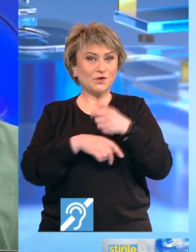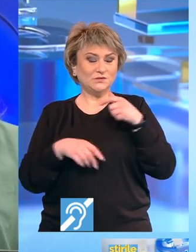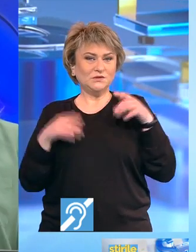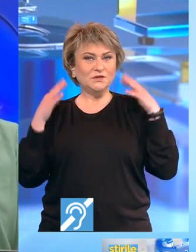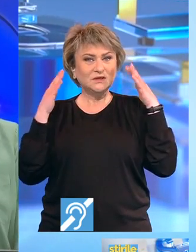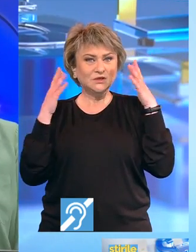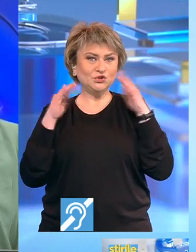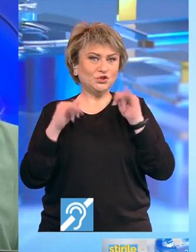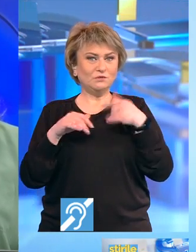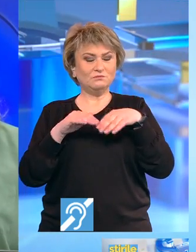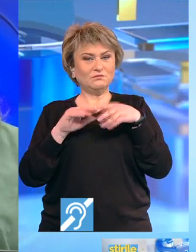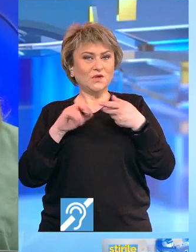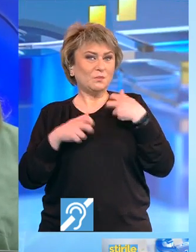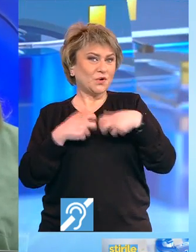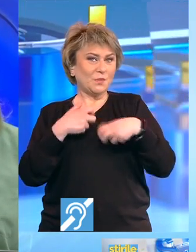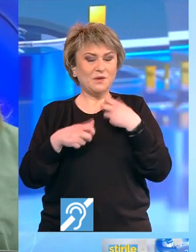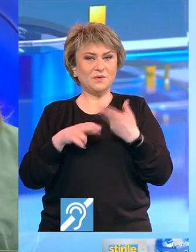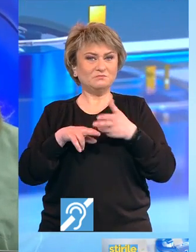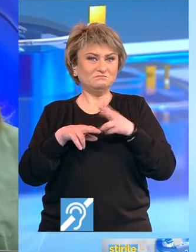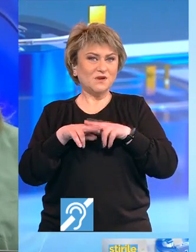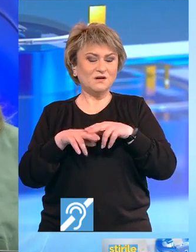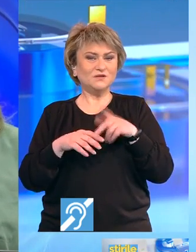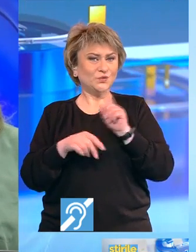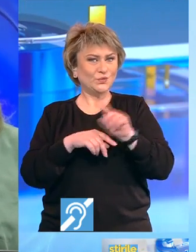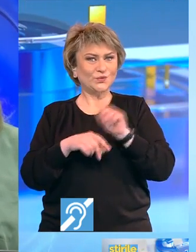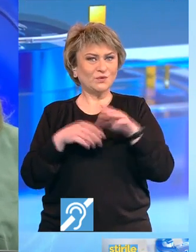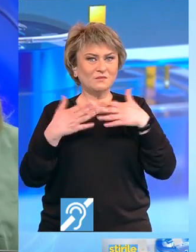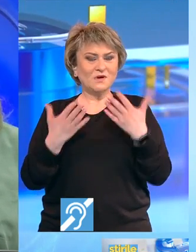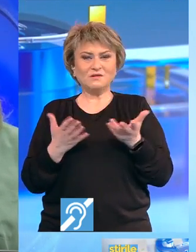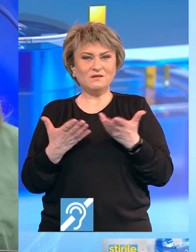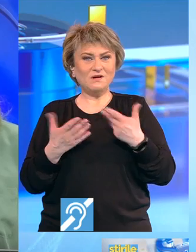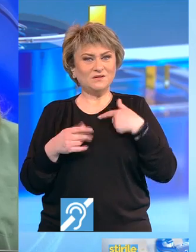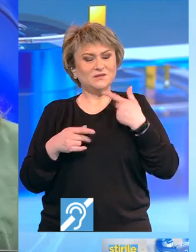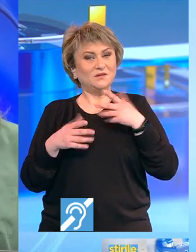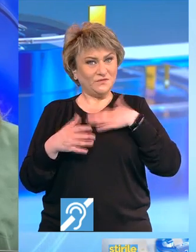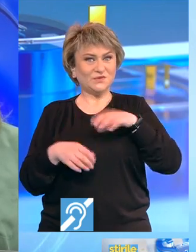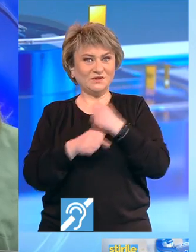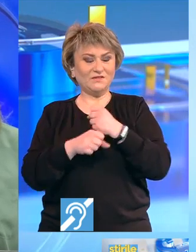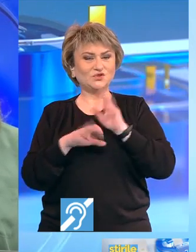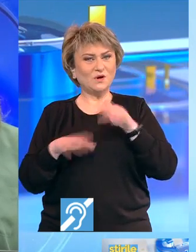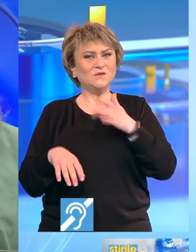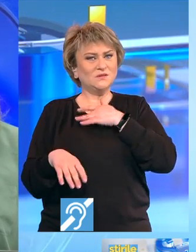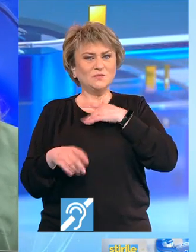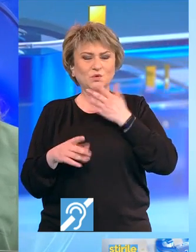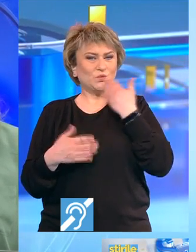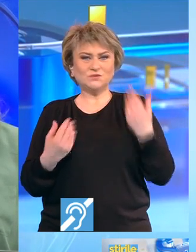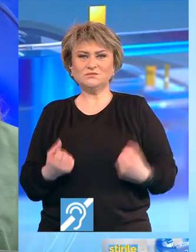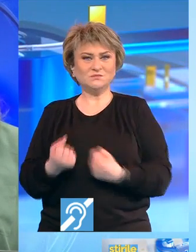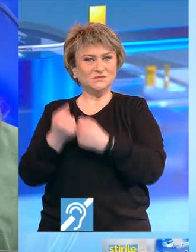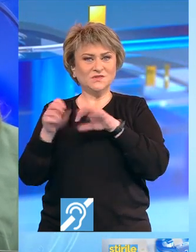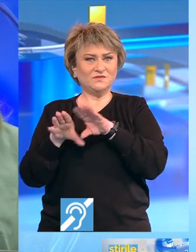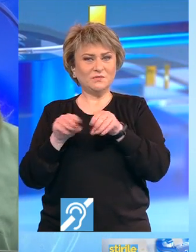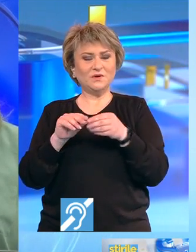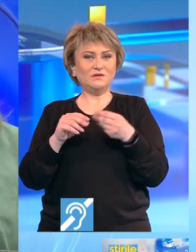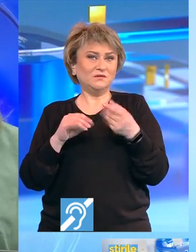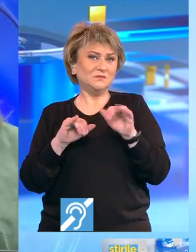griji și probleme și în cazul lor, mai ales privind lucrurile mari pe care vor să le realizeze și au sentimentul că nu sunt susținuți de familie de